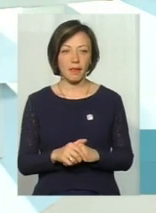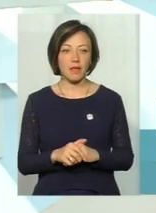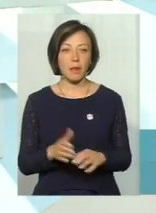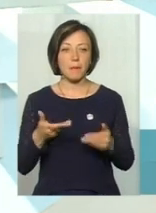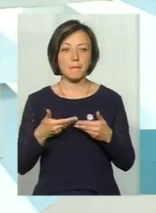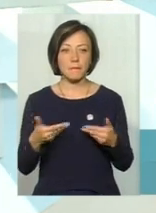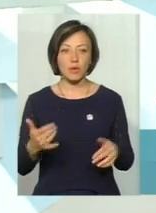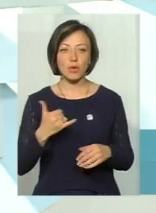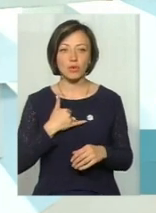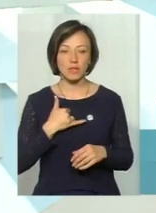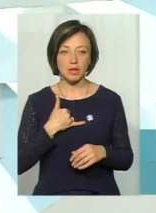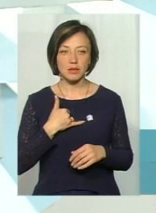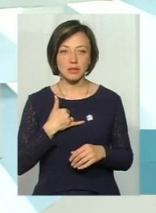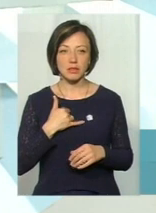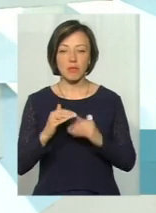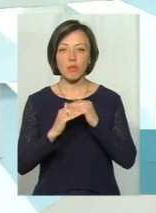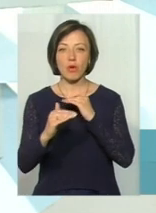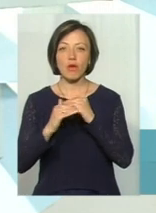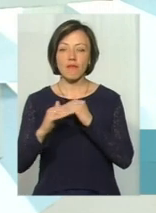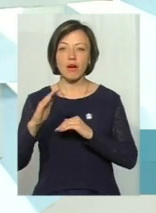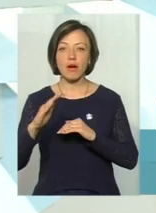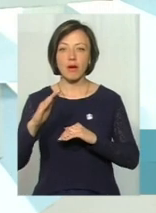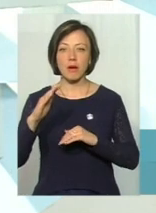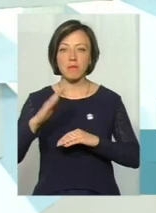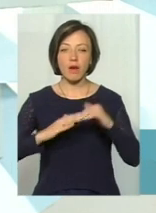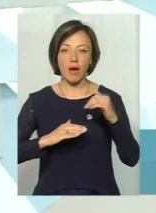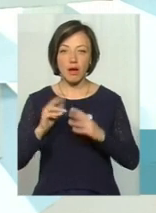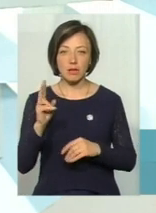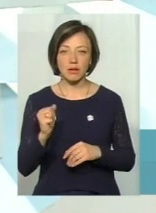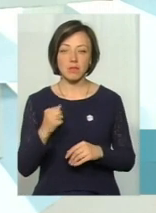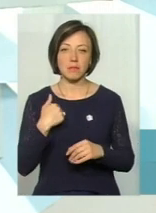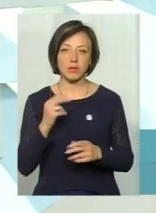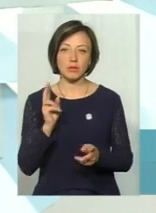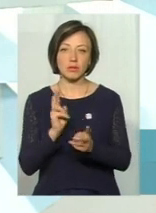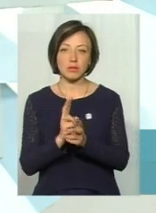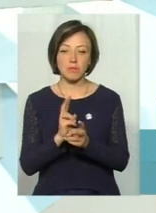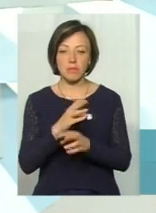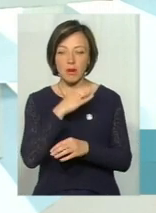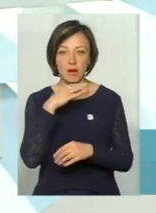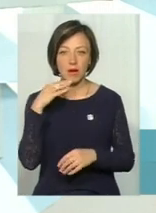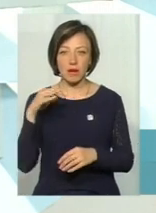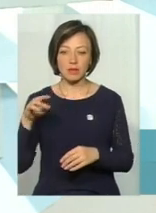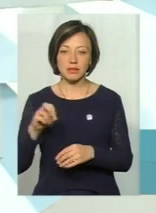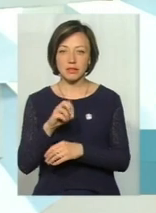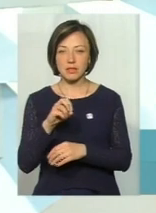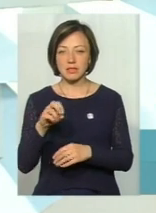час. І ми в нас проходили польові практики, ми стикалися з багатьмими плазунами, в тому числі